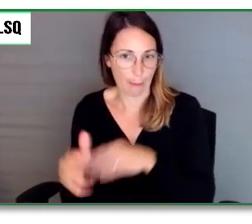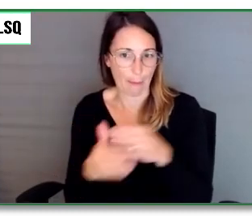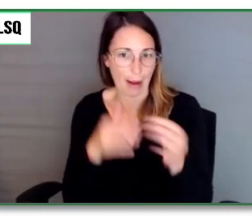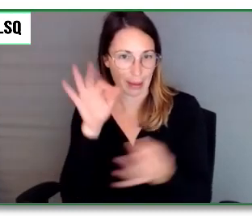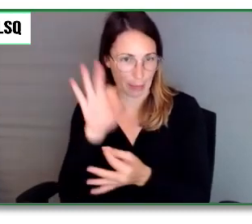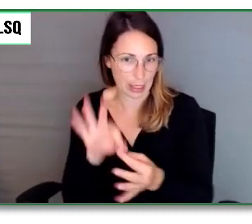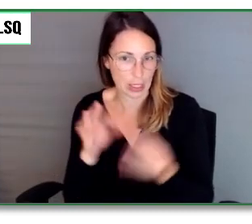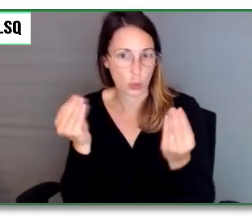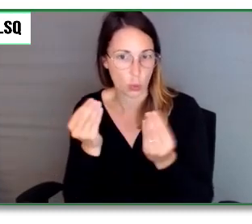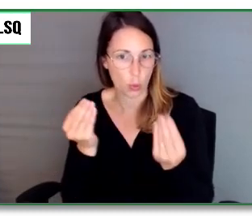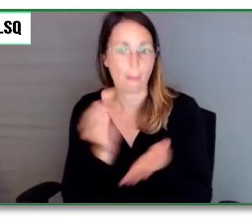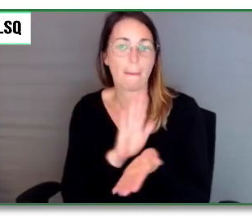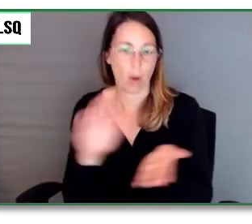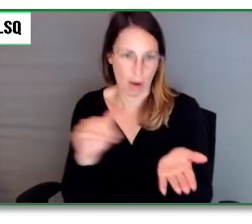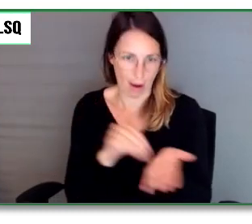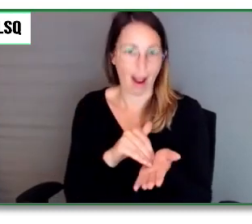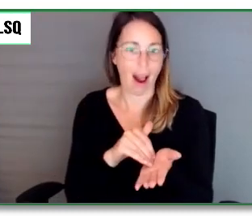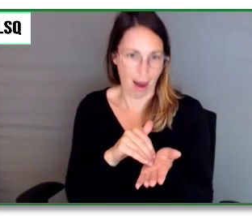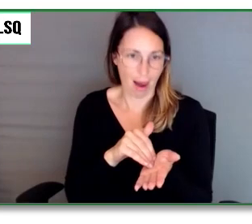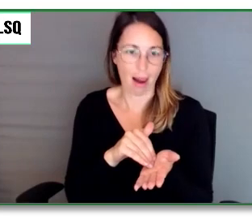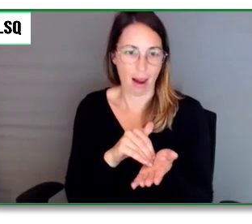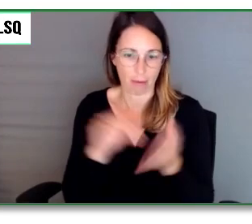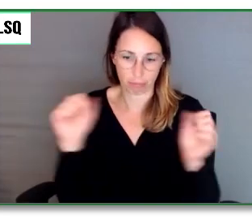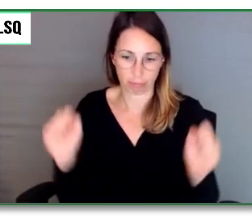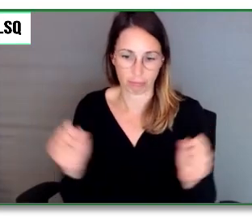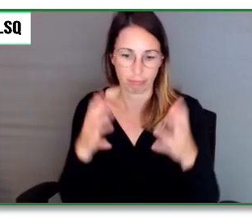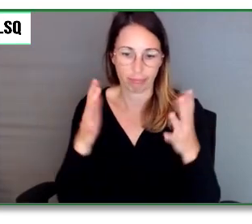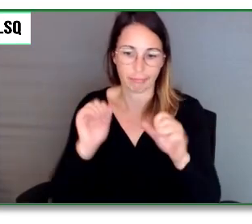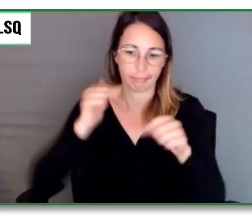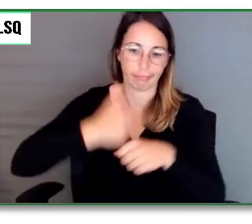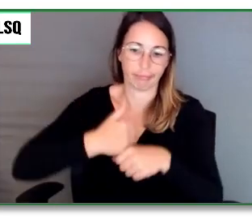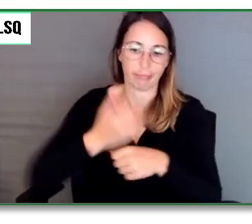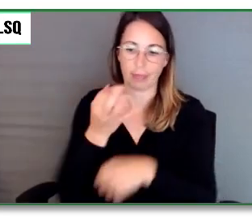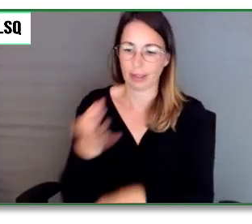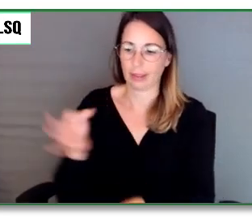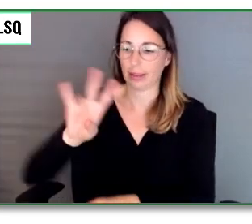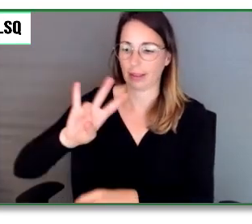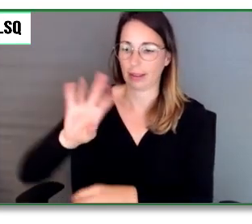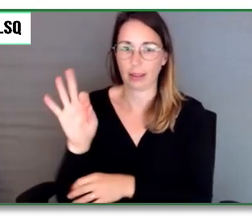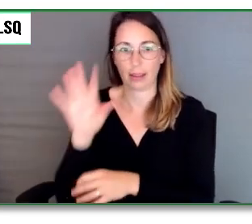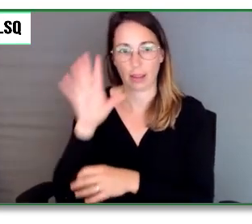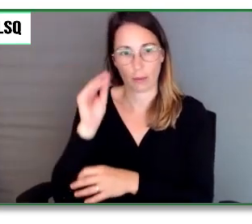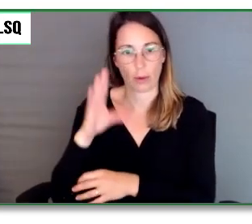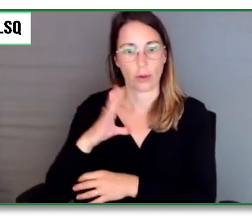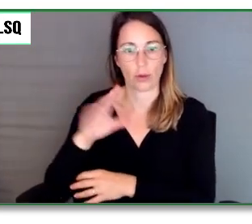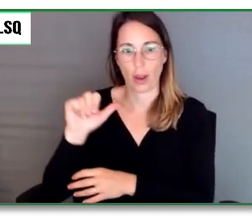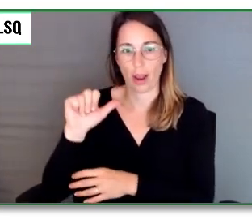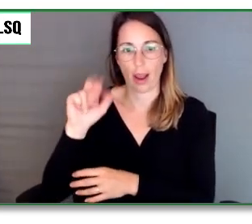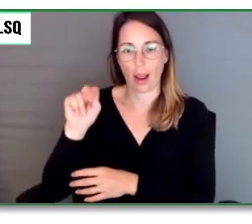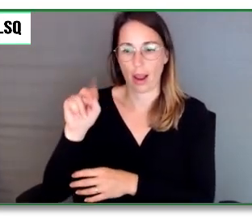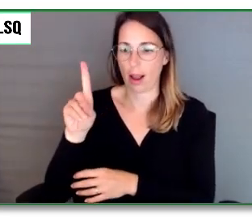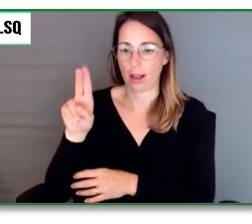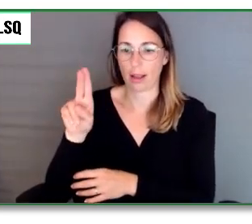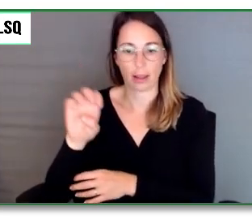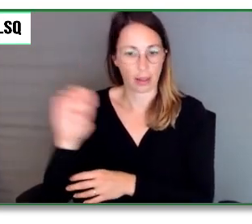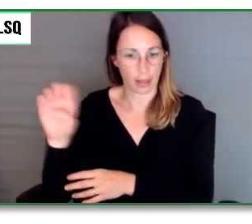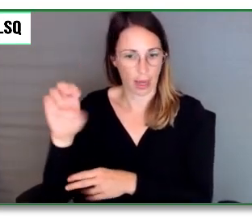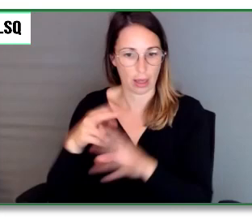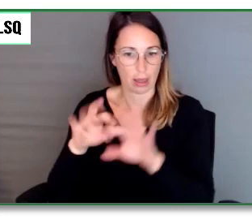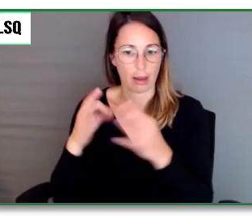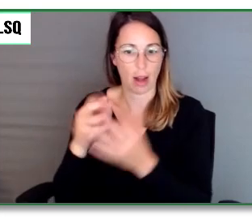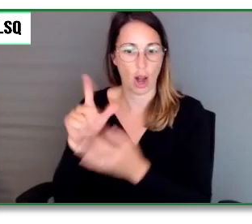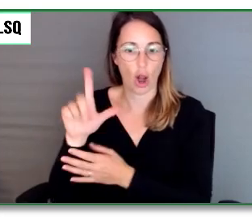Nous avons été créés en 1979 par M. André Leclerc, qui avait la paralysie